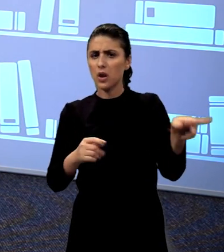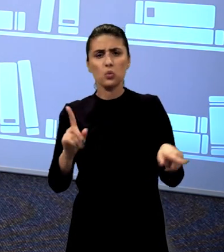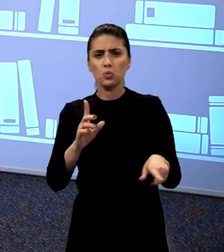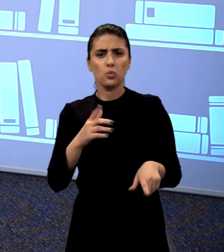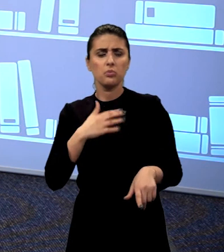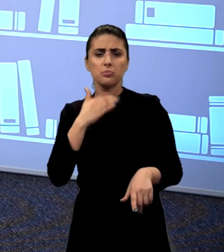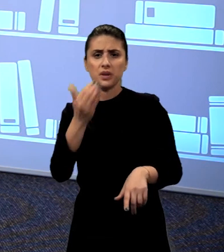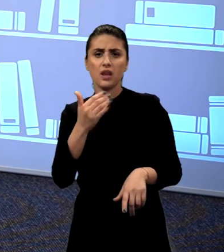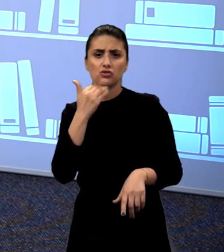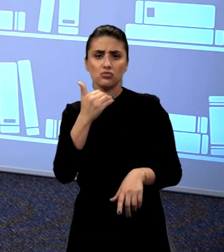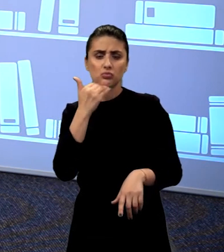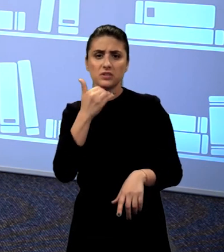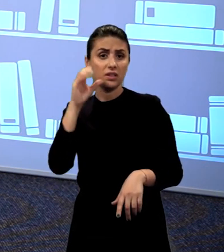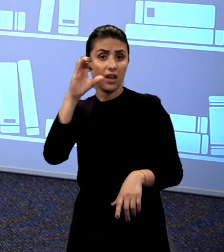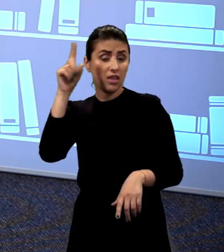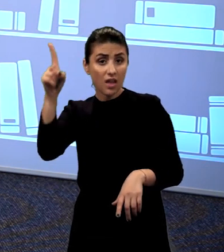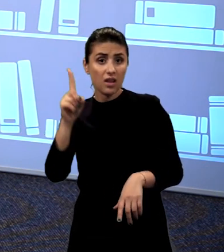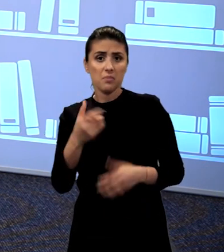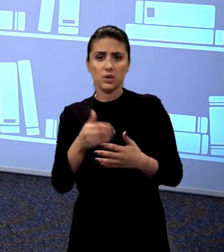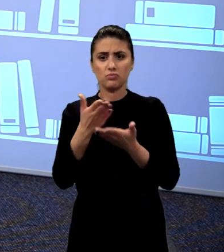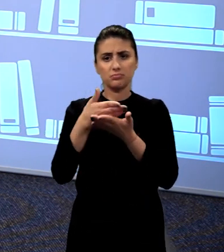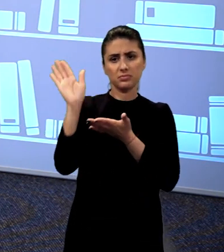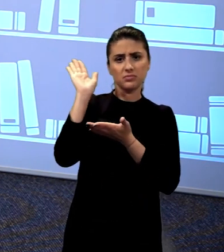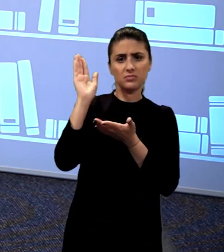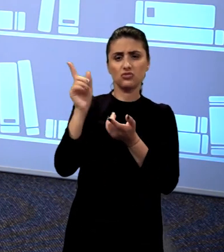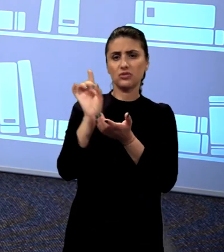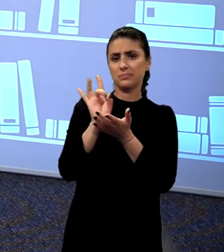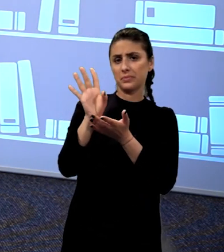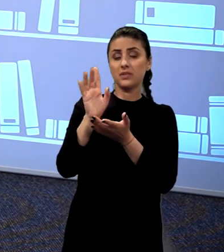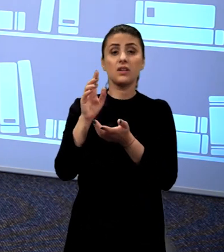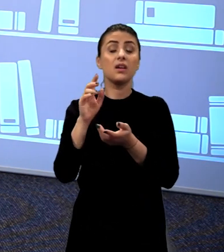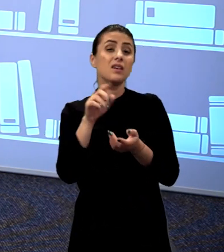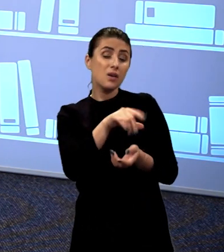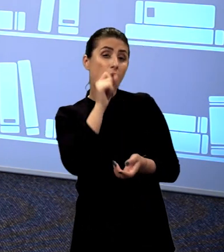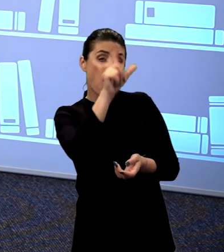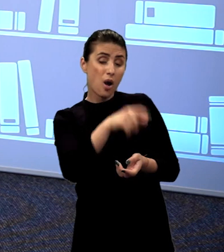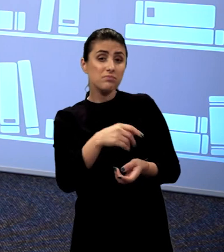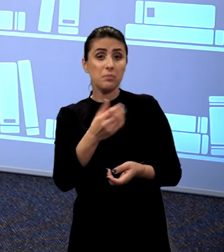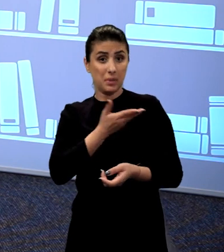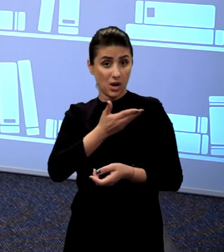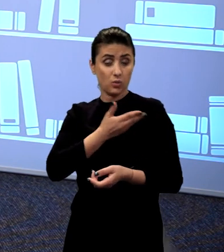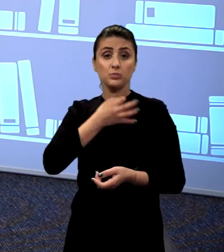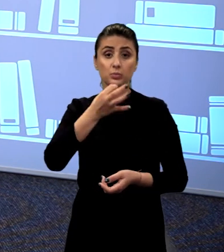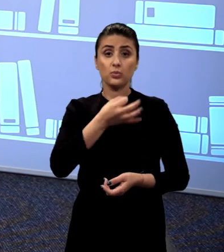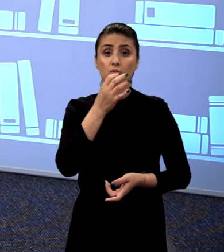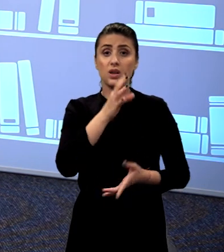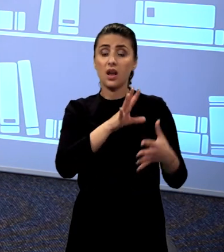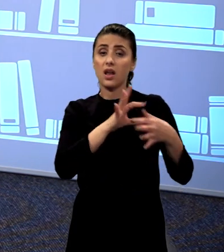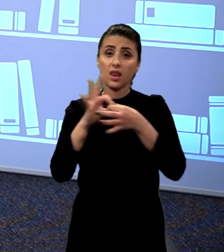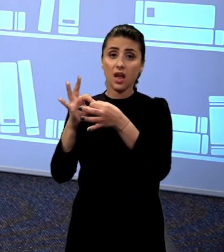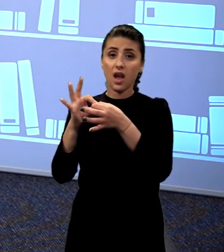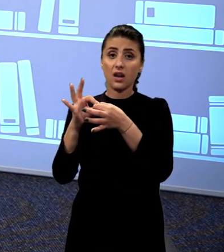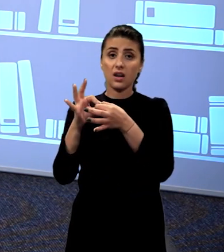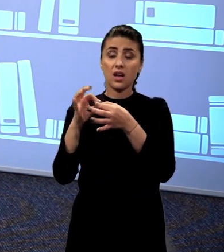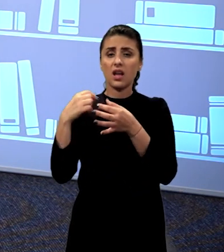place de el. Fiindcă evită cuvântul lui Dumnezeu, profetul și preotul, spune Ieremia, leagă în chip